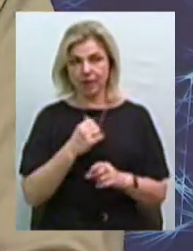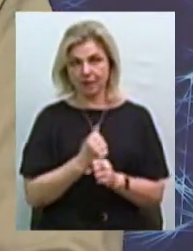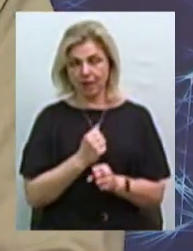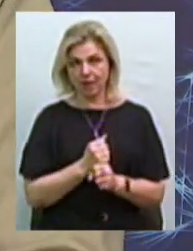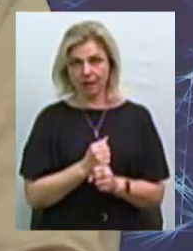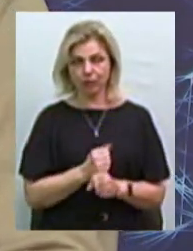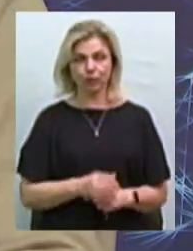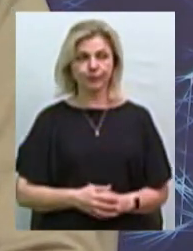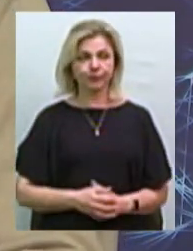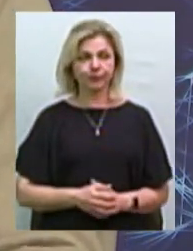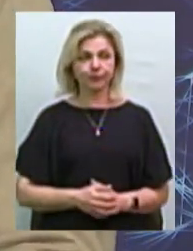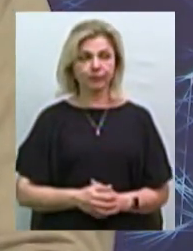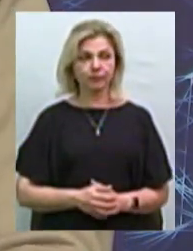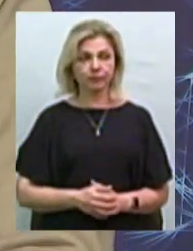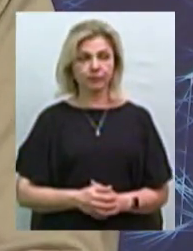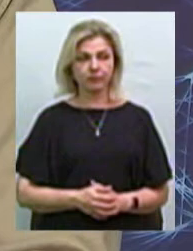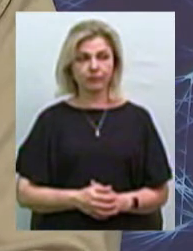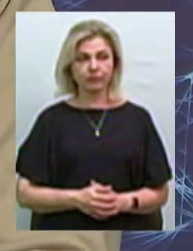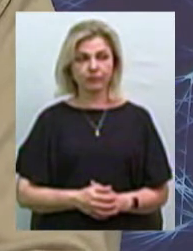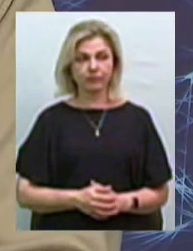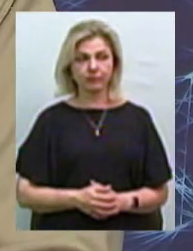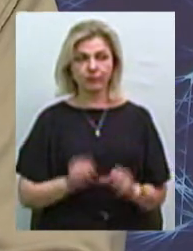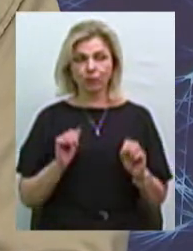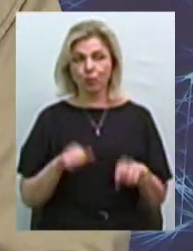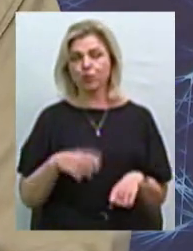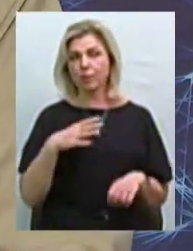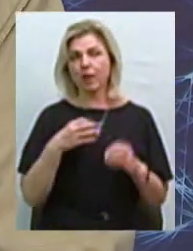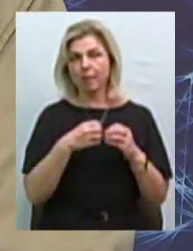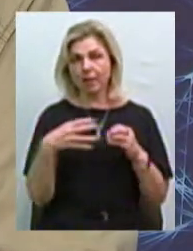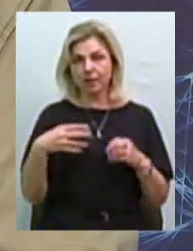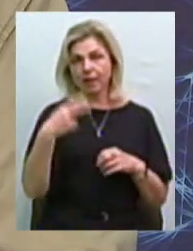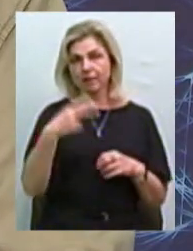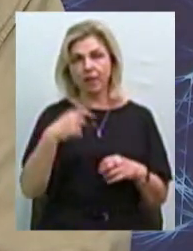ще, мабуть, скільки там, 15-20 років тому.